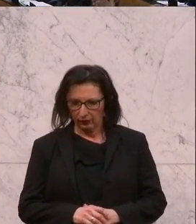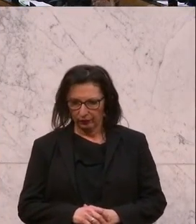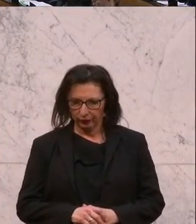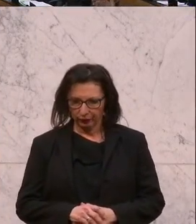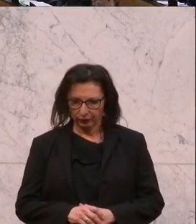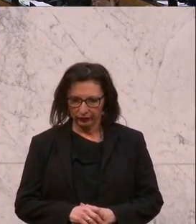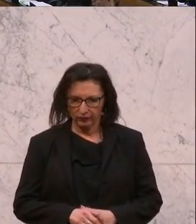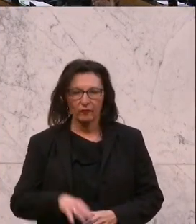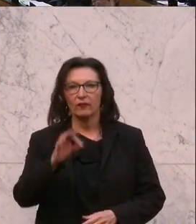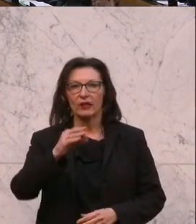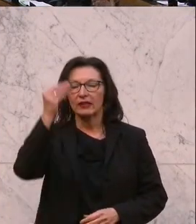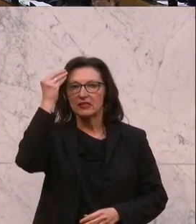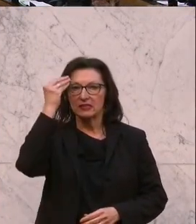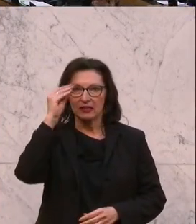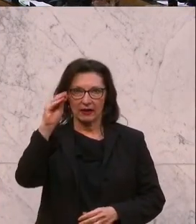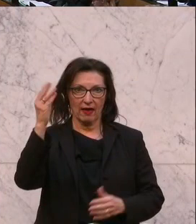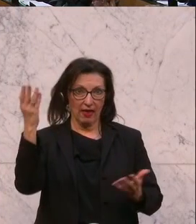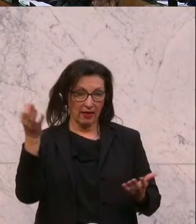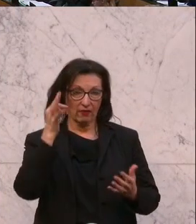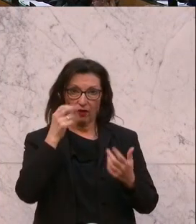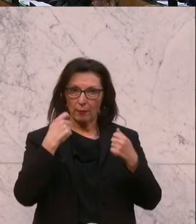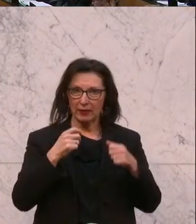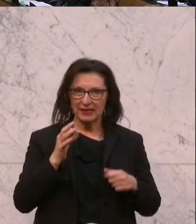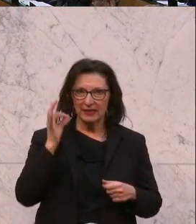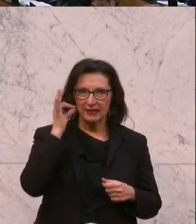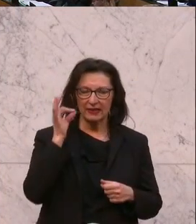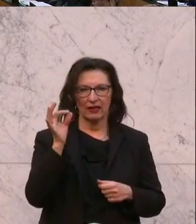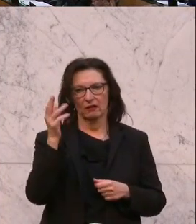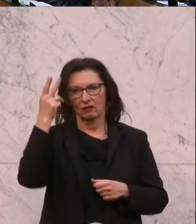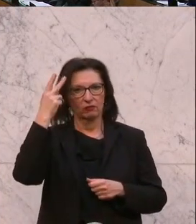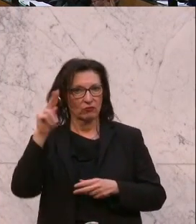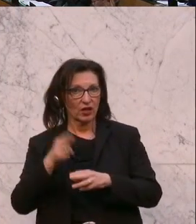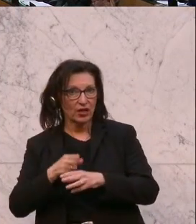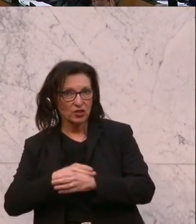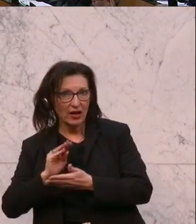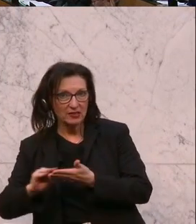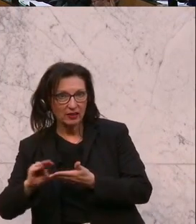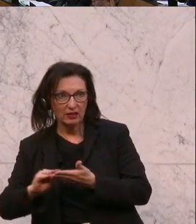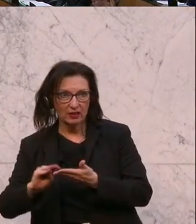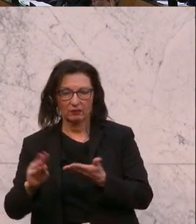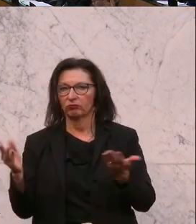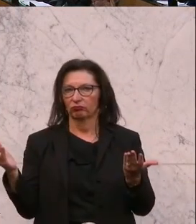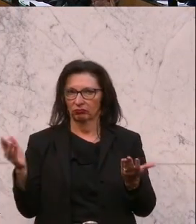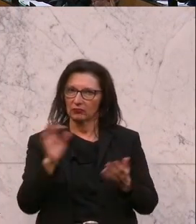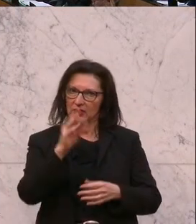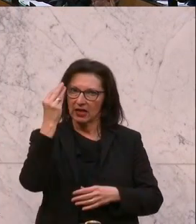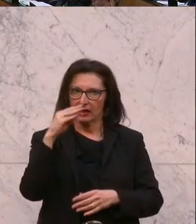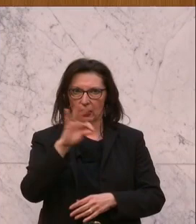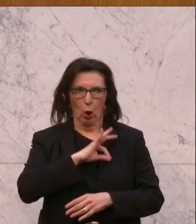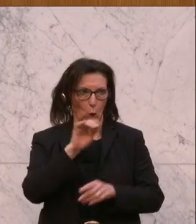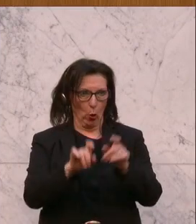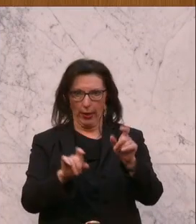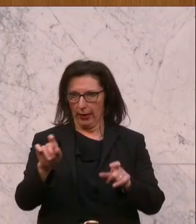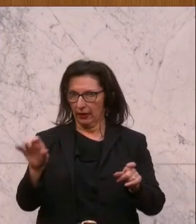Sehr geehrte Frau Präsidentin, Herr Staatssekretär, geschätzte Kolleginnen und Kollegen, sehr